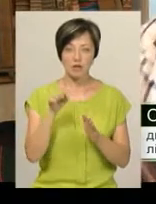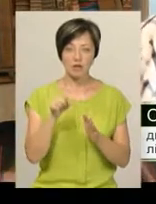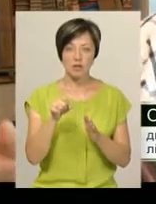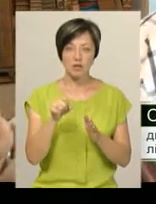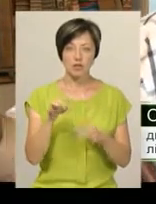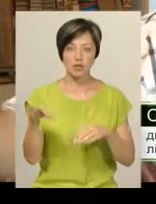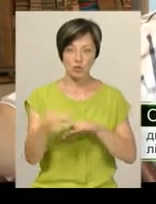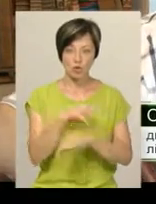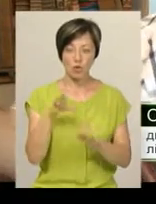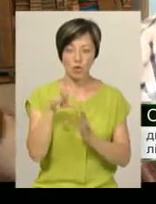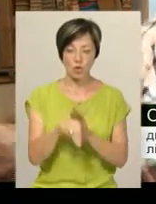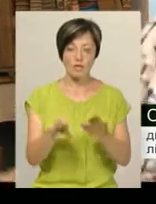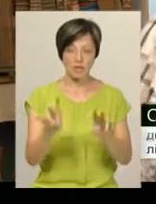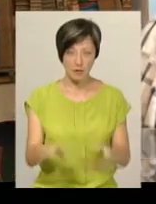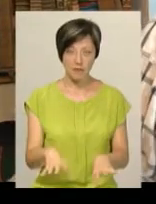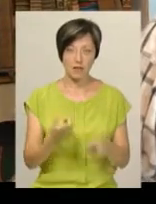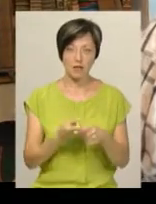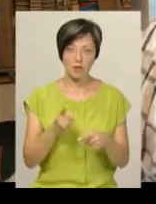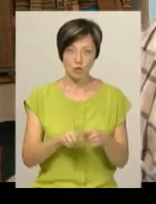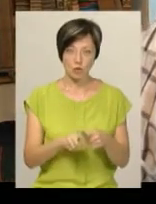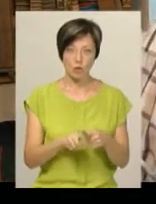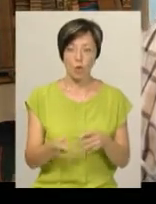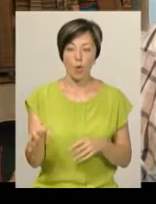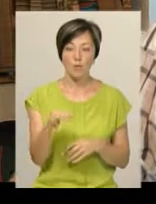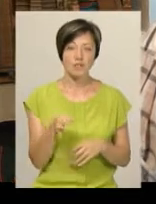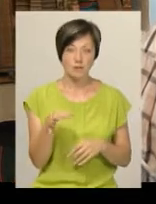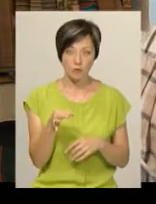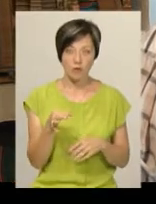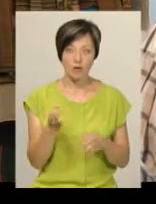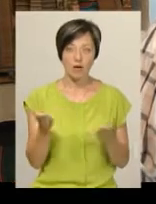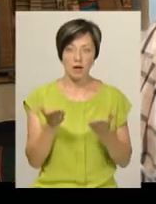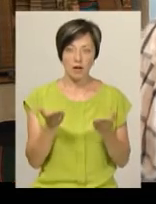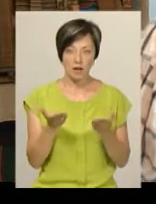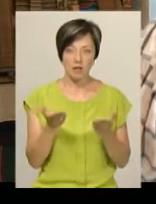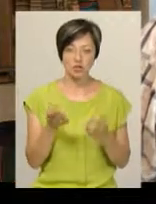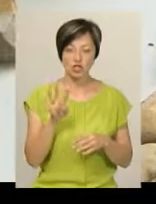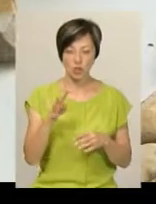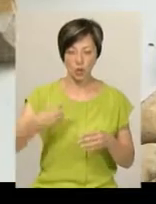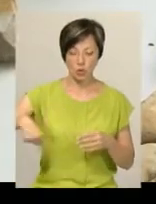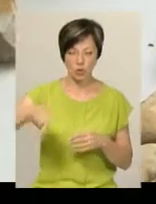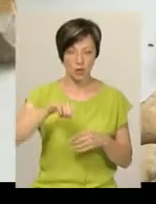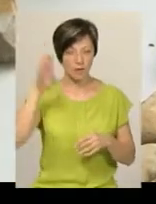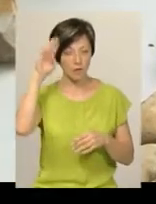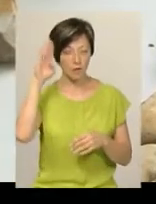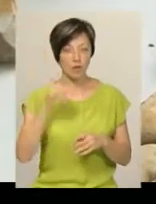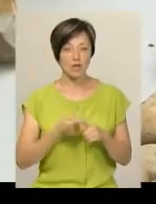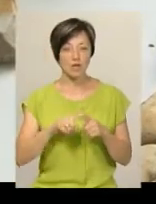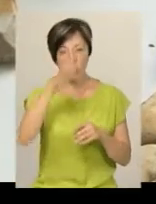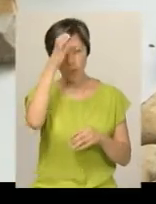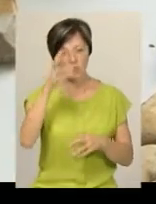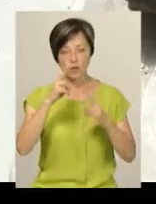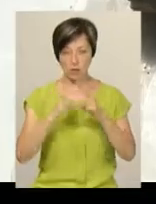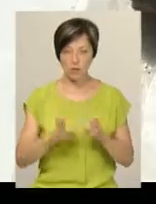він оселився ось тут, на цьому острівку, який мивався з чотирок сторін водою. Артефакти науковці